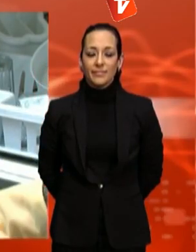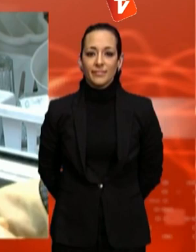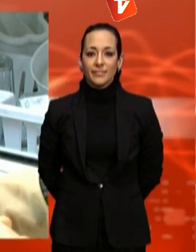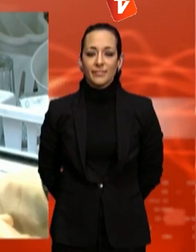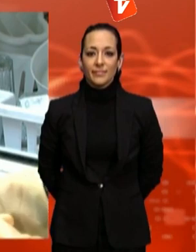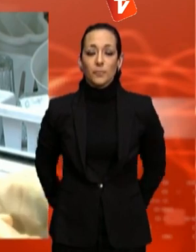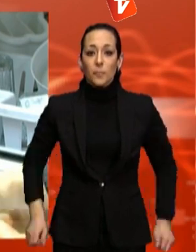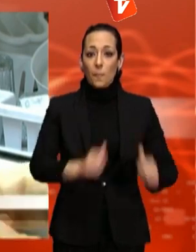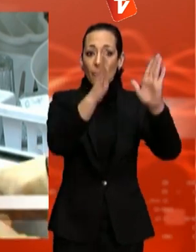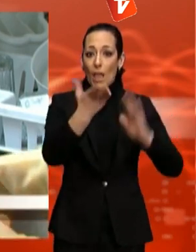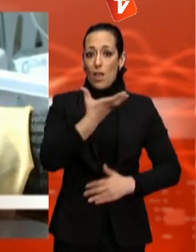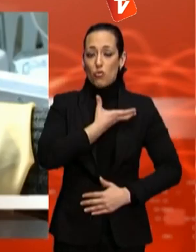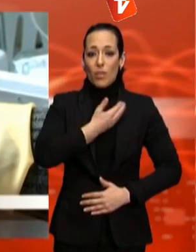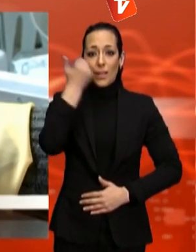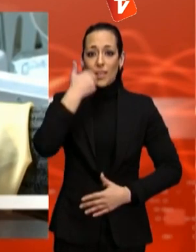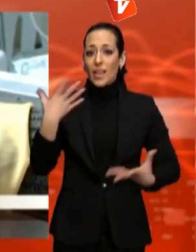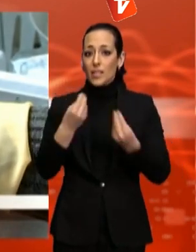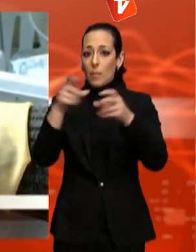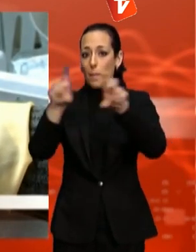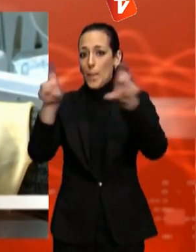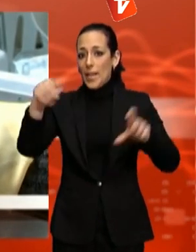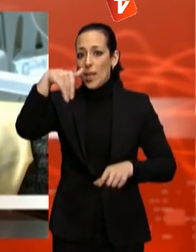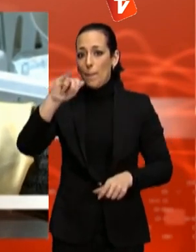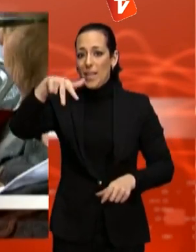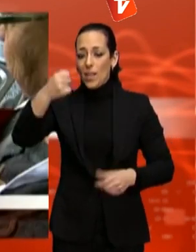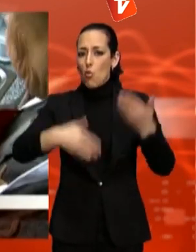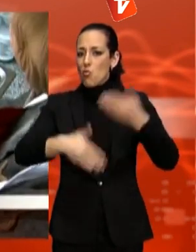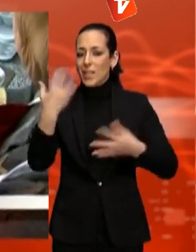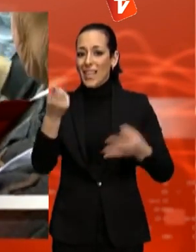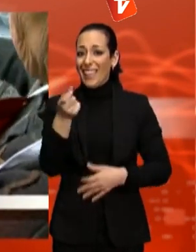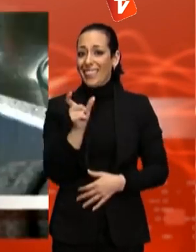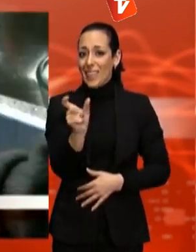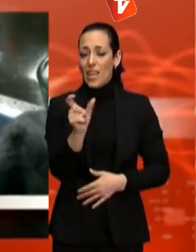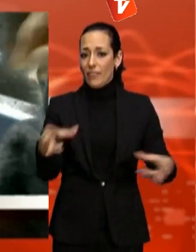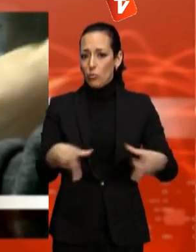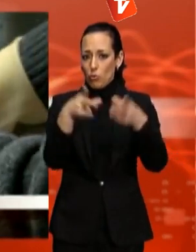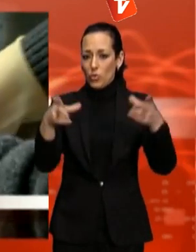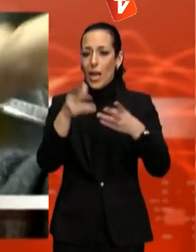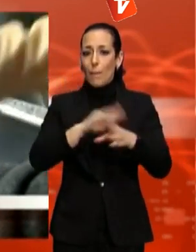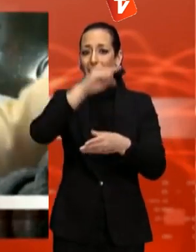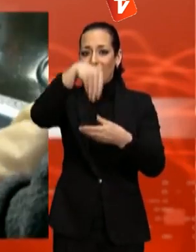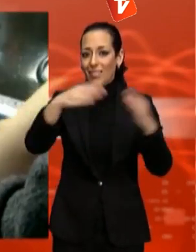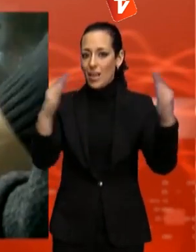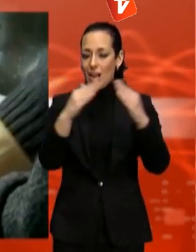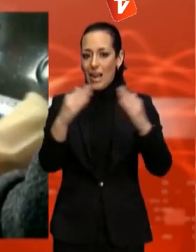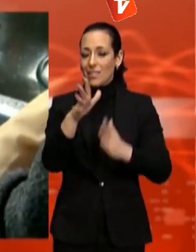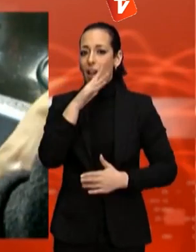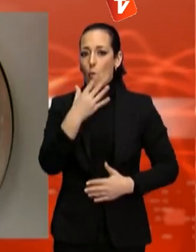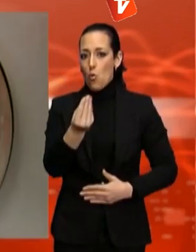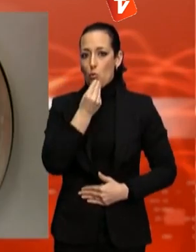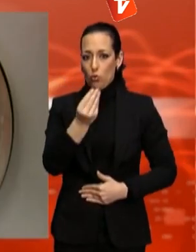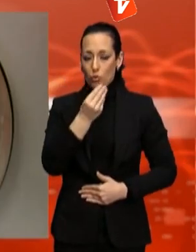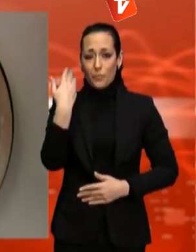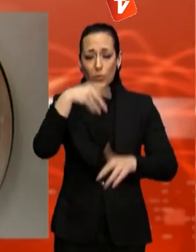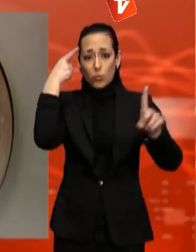L'Ajuntament de Terrassa i Mina ja han posat en marxa la nova tarifa social d'abastament de l'aigua d'ús domèstic. L'objectiu és ajudar les